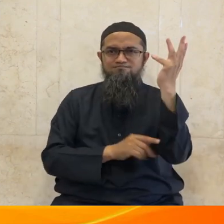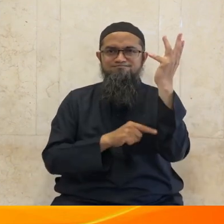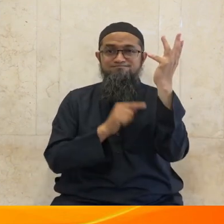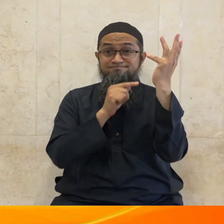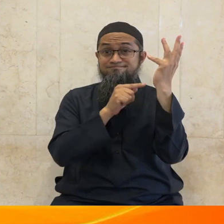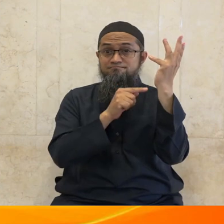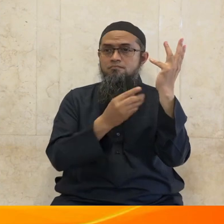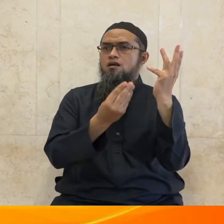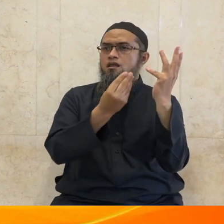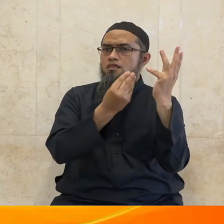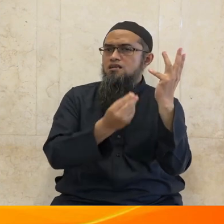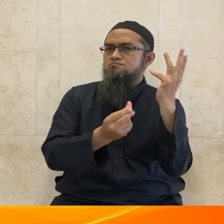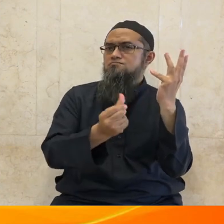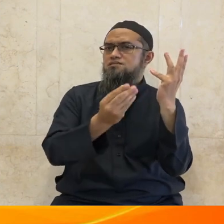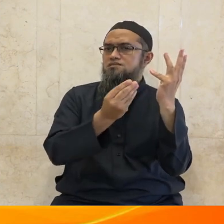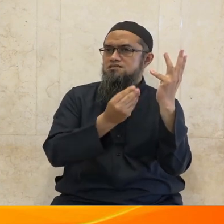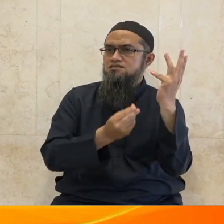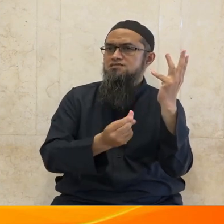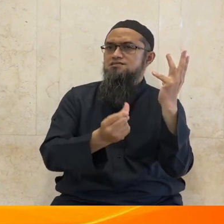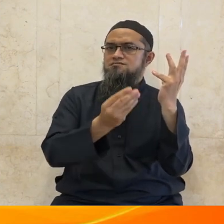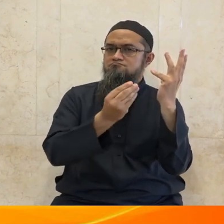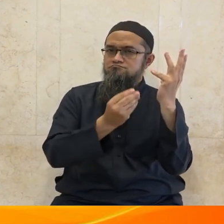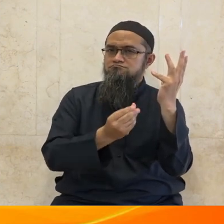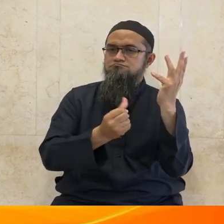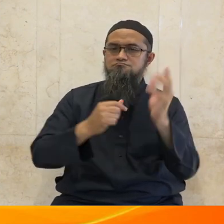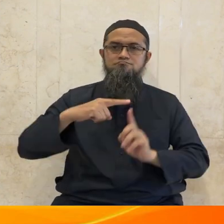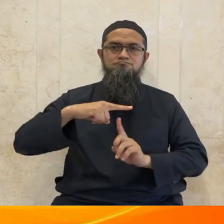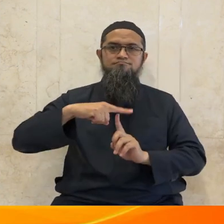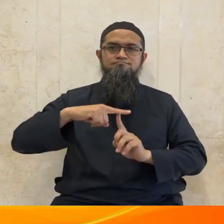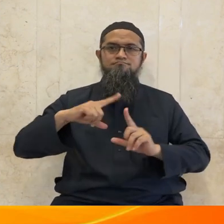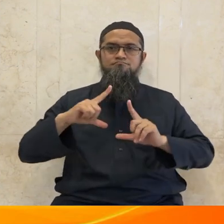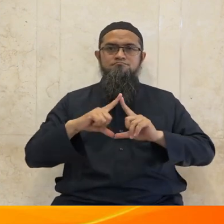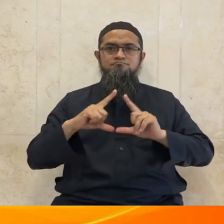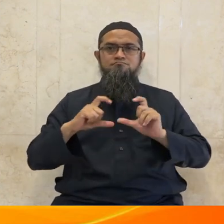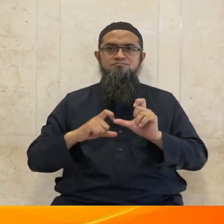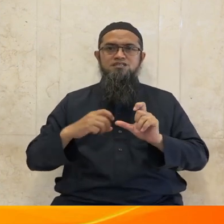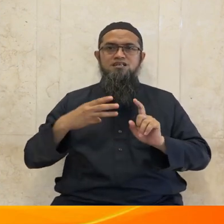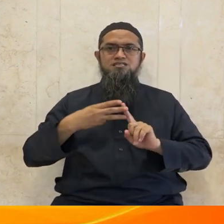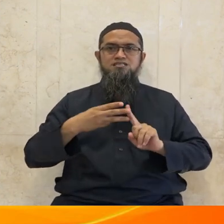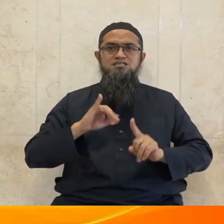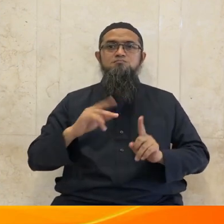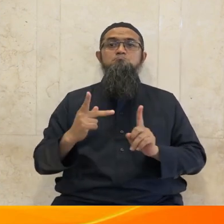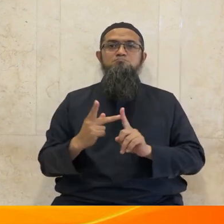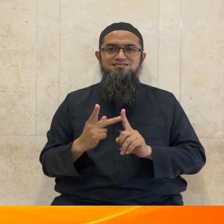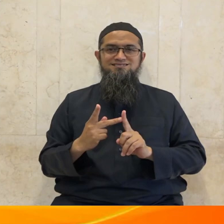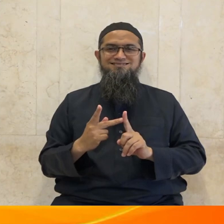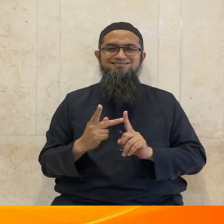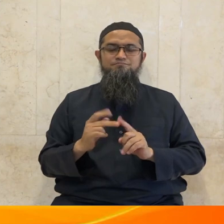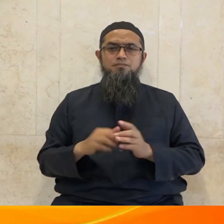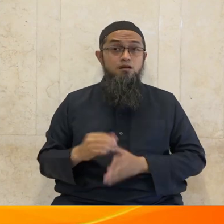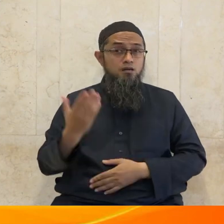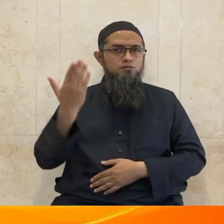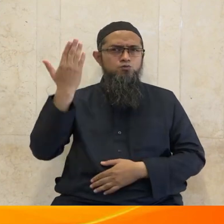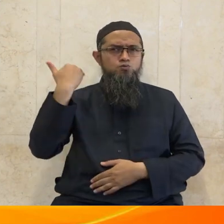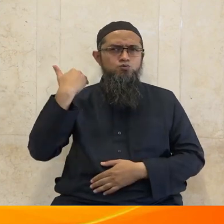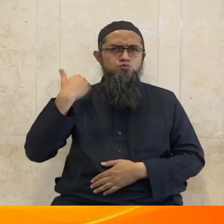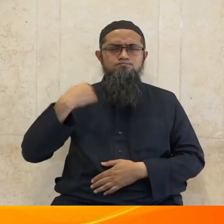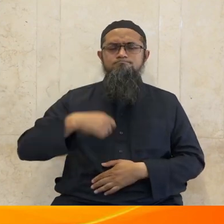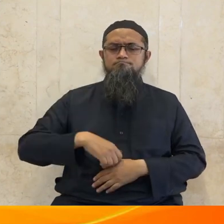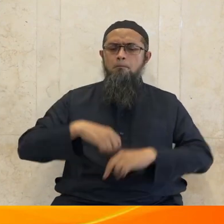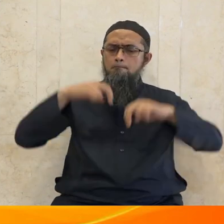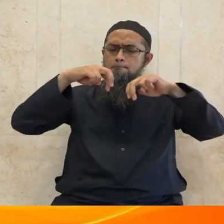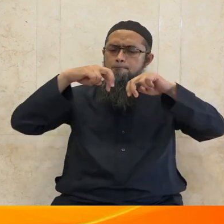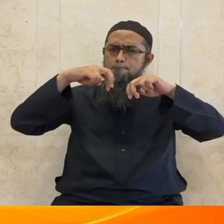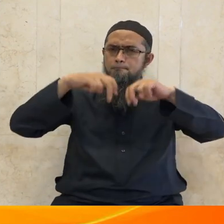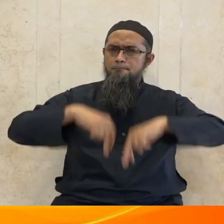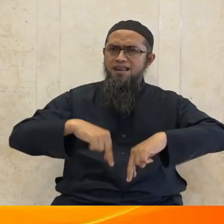fenomena tersebut pada tahun 1981 Terbit Journal of Plan Melkular